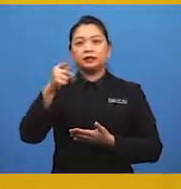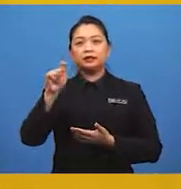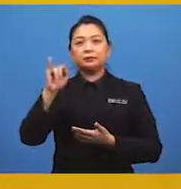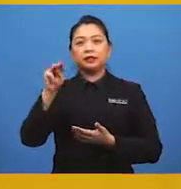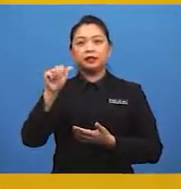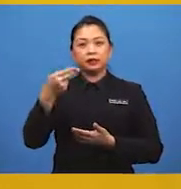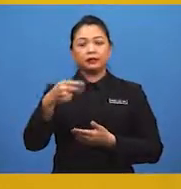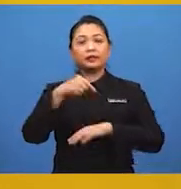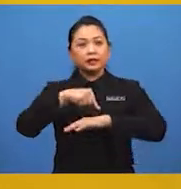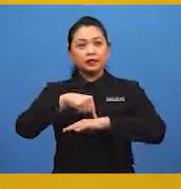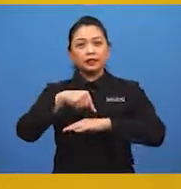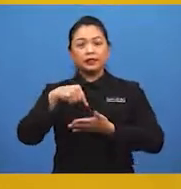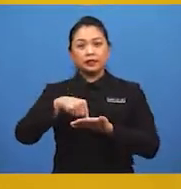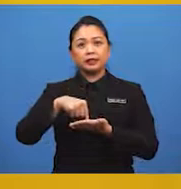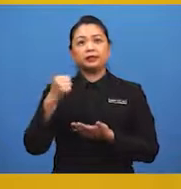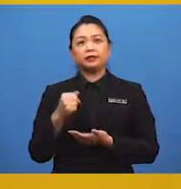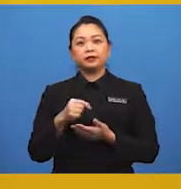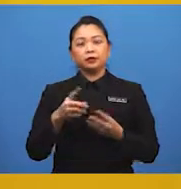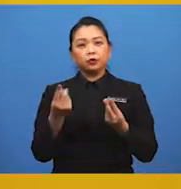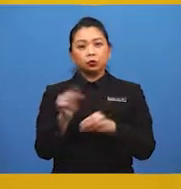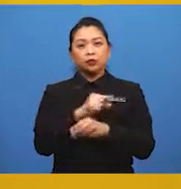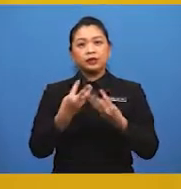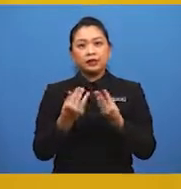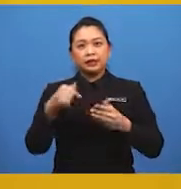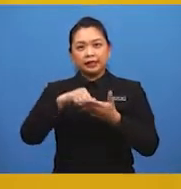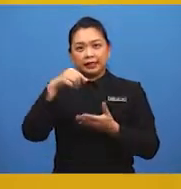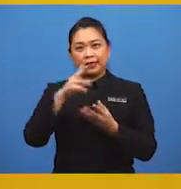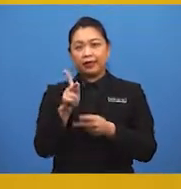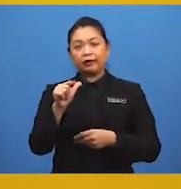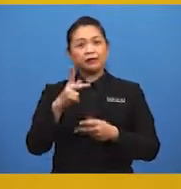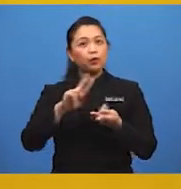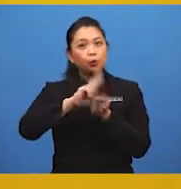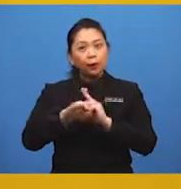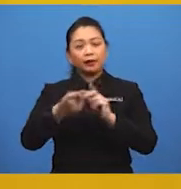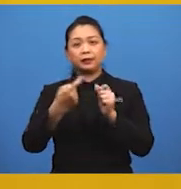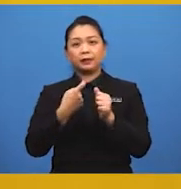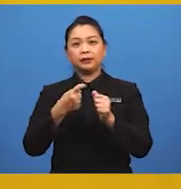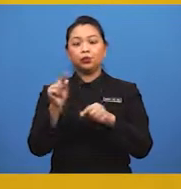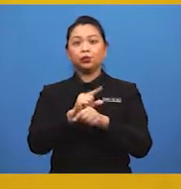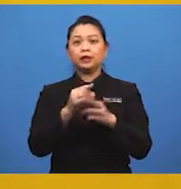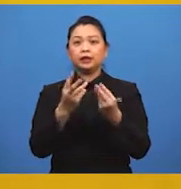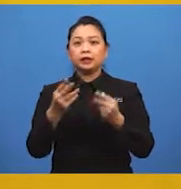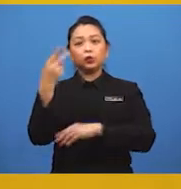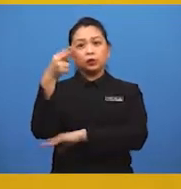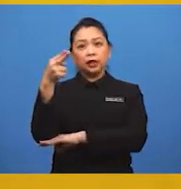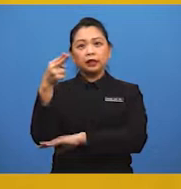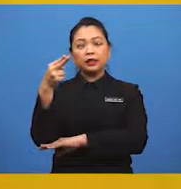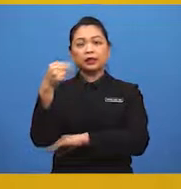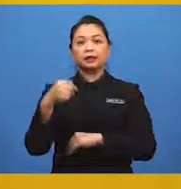Di sini, guna tanah di Kuala Lumpur telah berubah daripada guna tanah hutan,